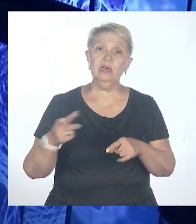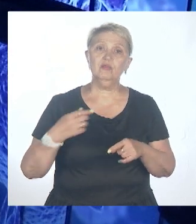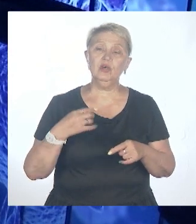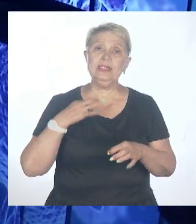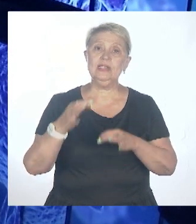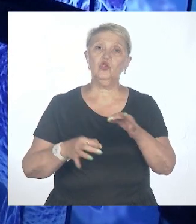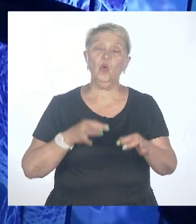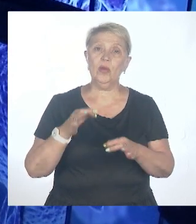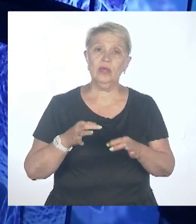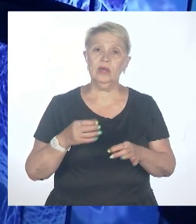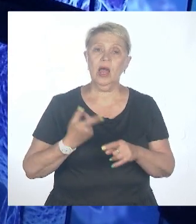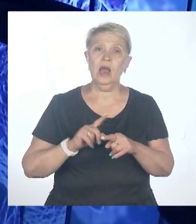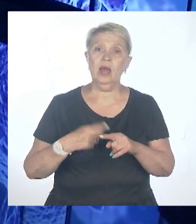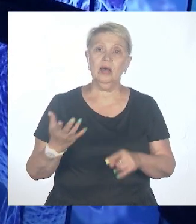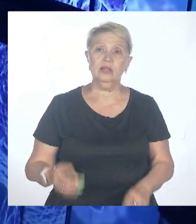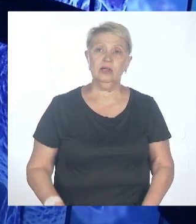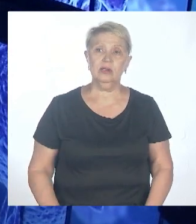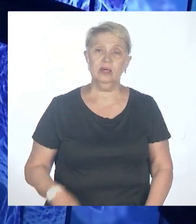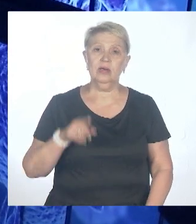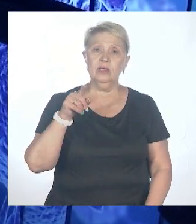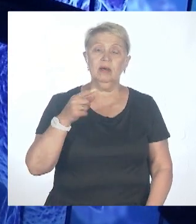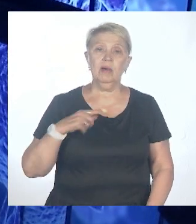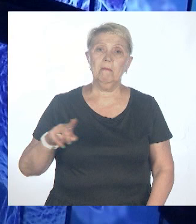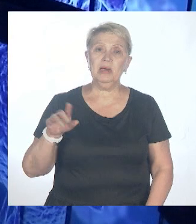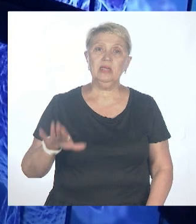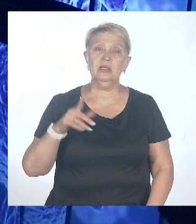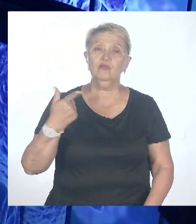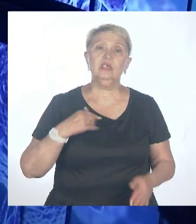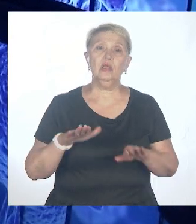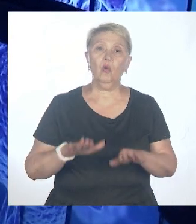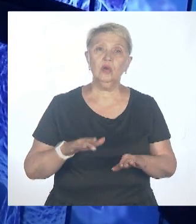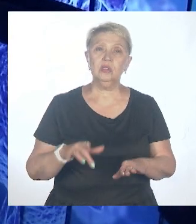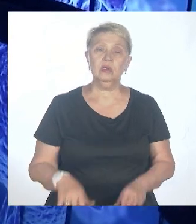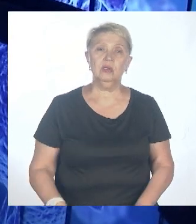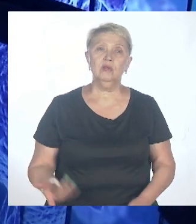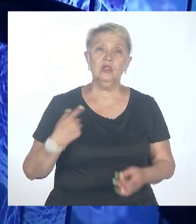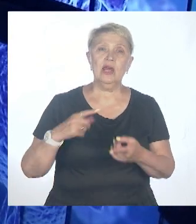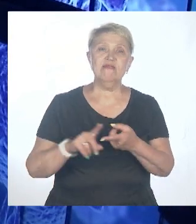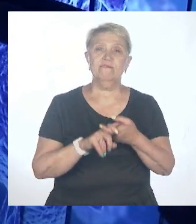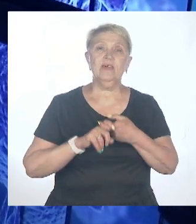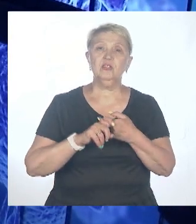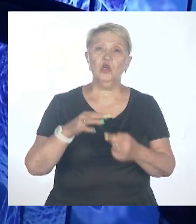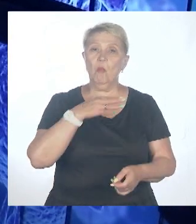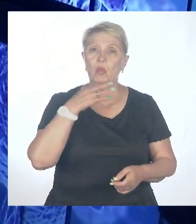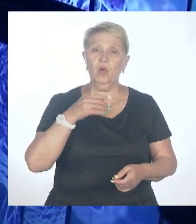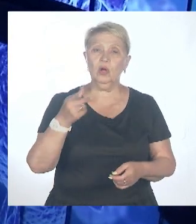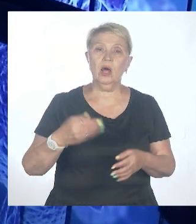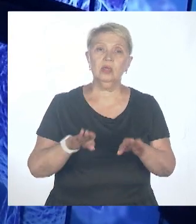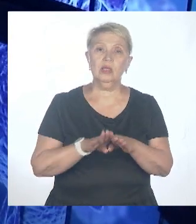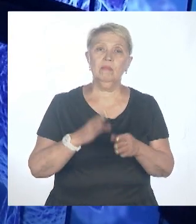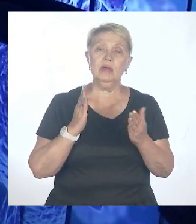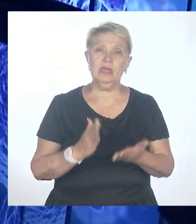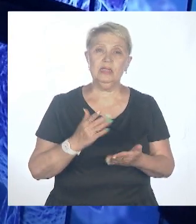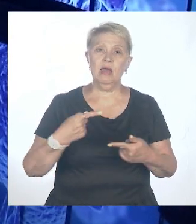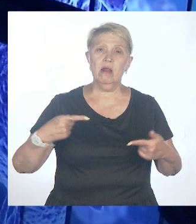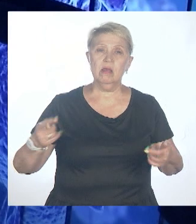что это эндемичный район. То есть там постоянно находится эта инфекция. Поскольку там существуют эти самые грызуны,